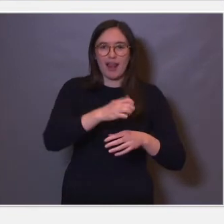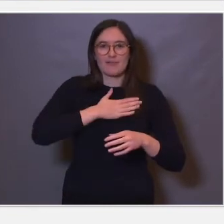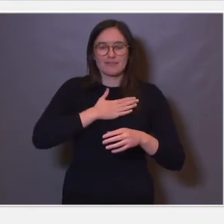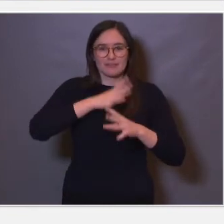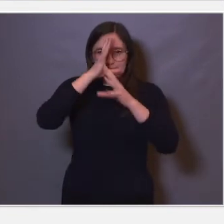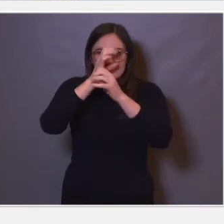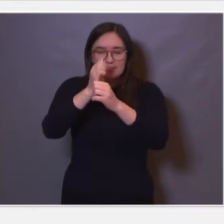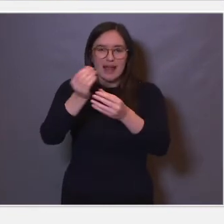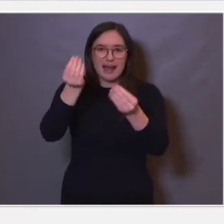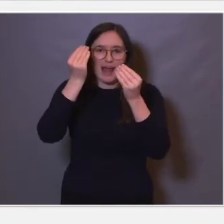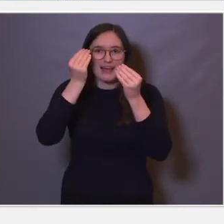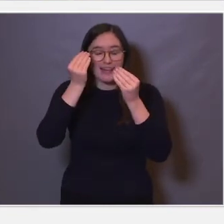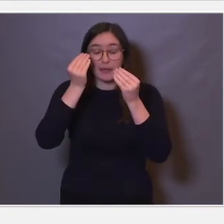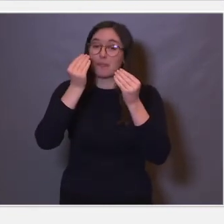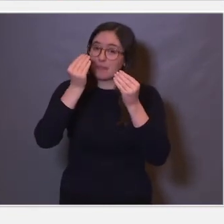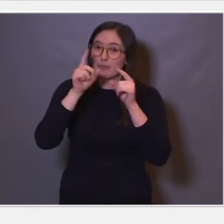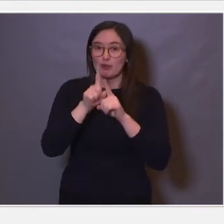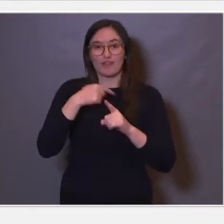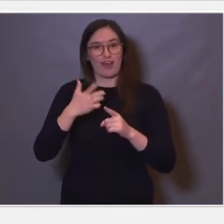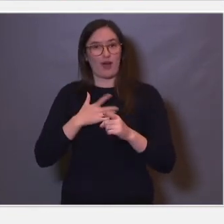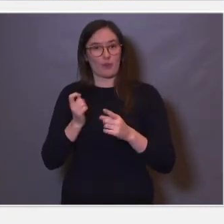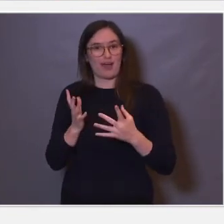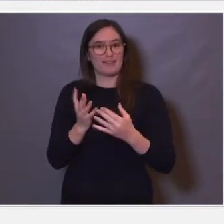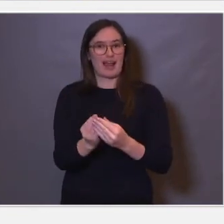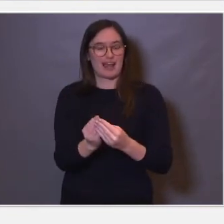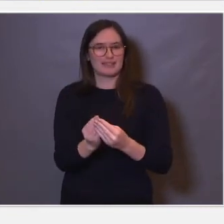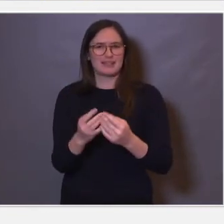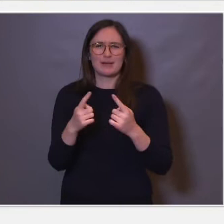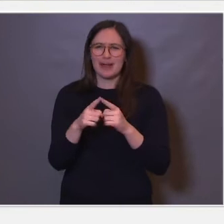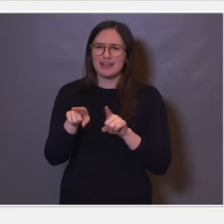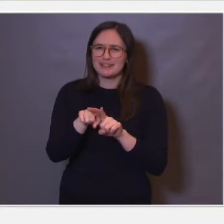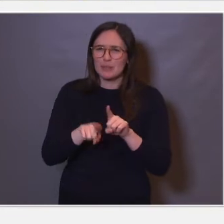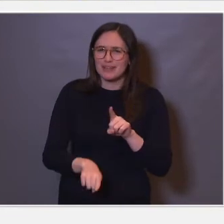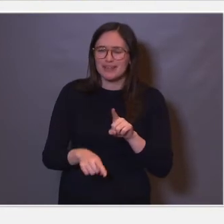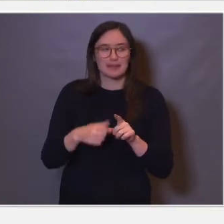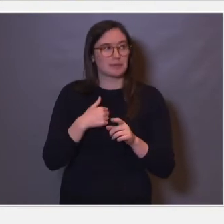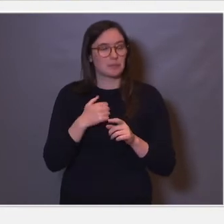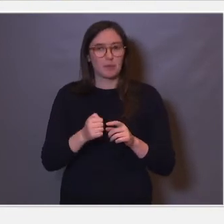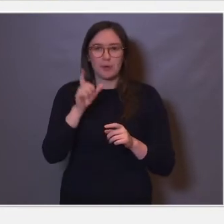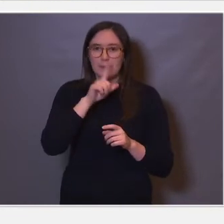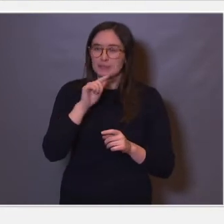læring. Så da tenker jeg at vi deler noen ting, men så er det da samtidig, skal vi se om jeg får litt opp her.